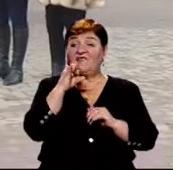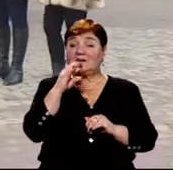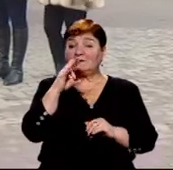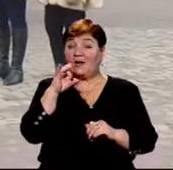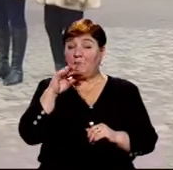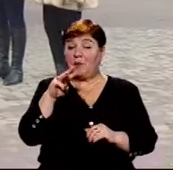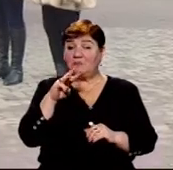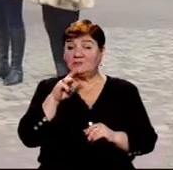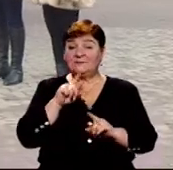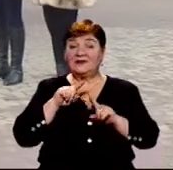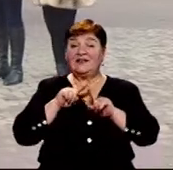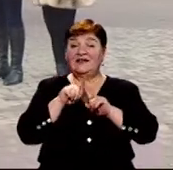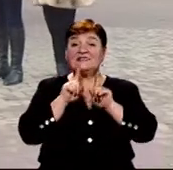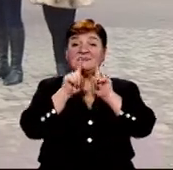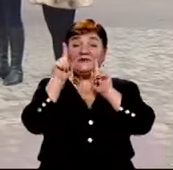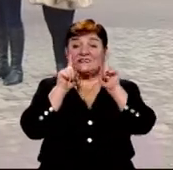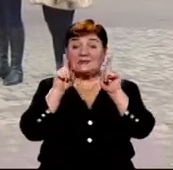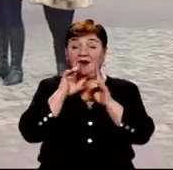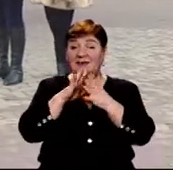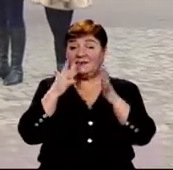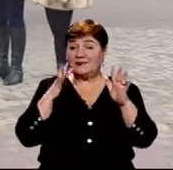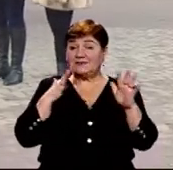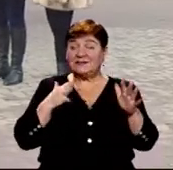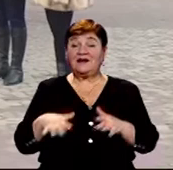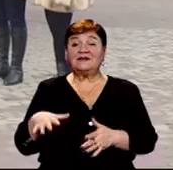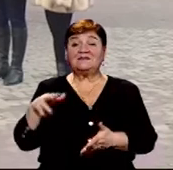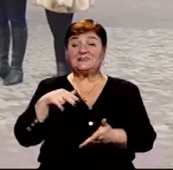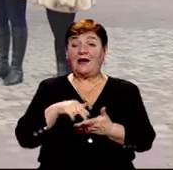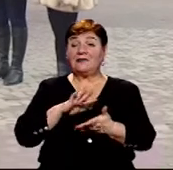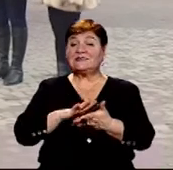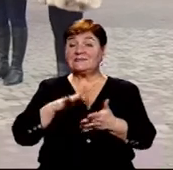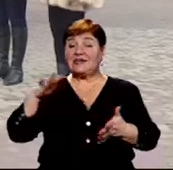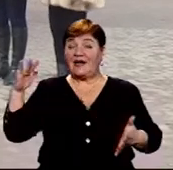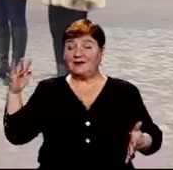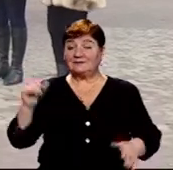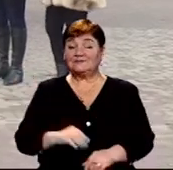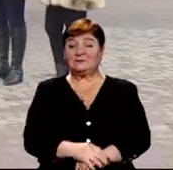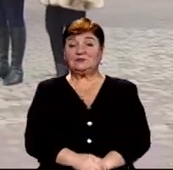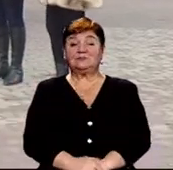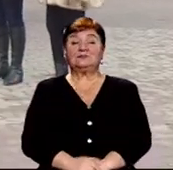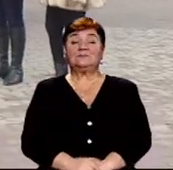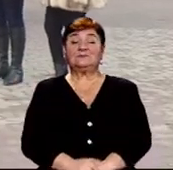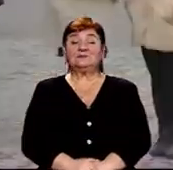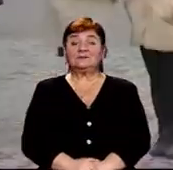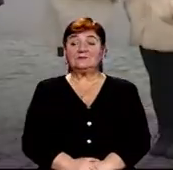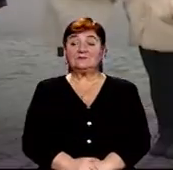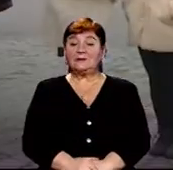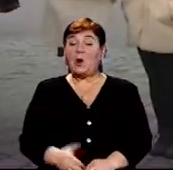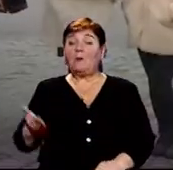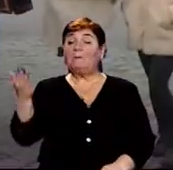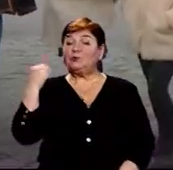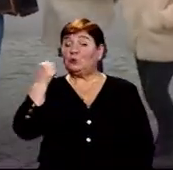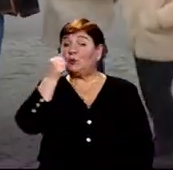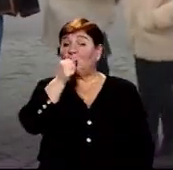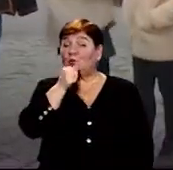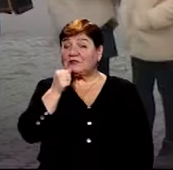звіда ясна, навіть світ засіяла». «В минулому